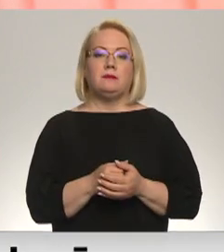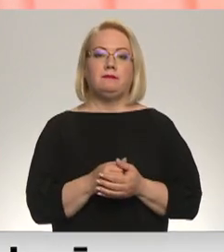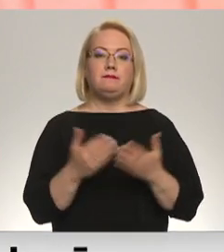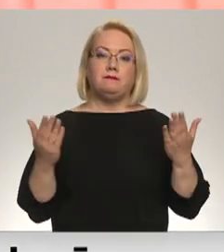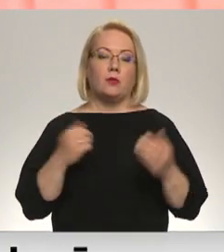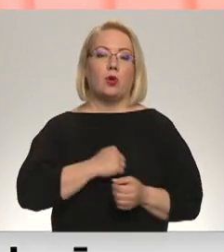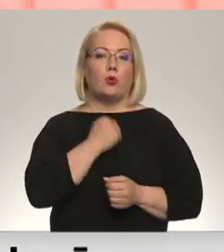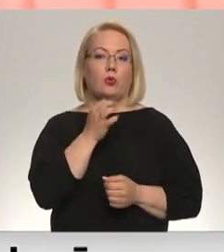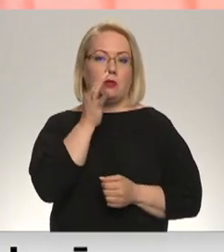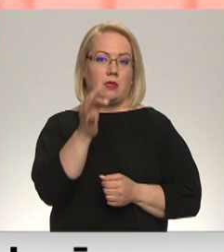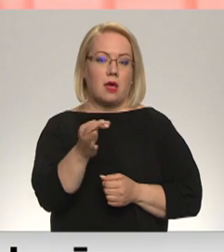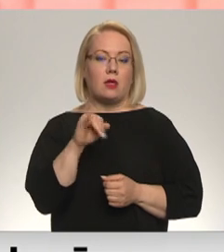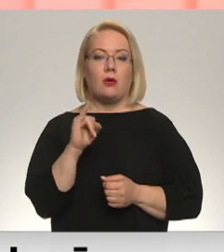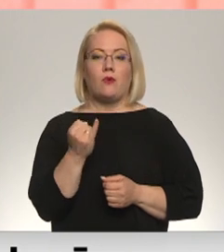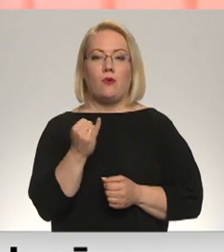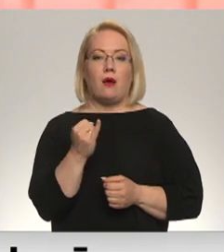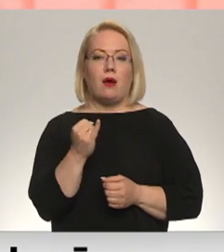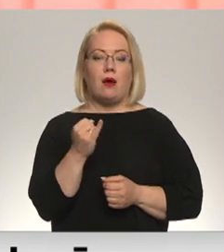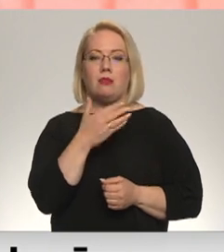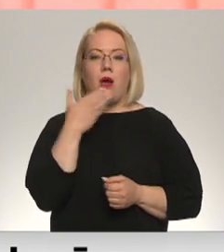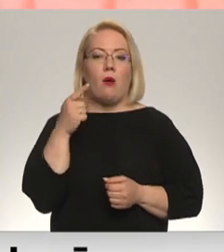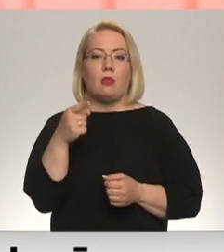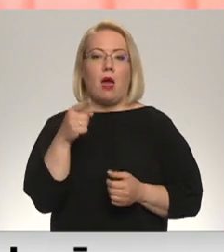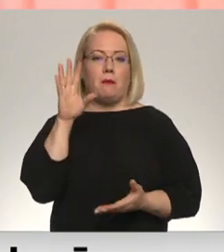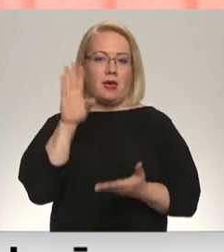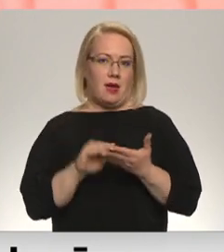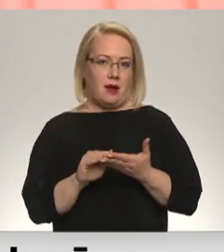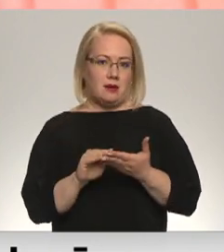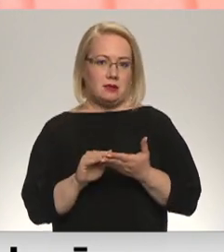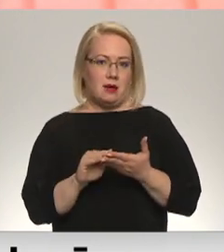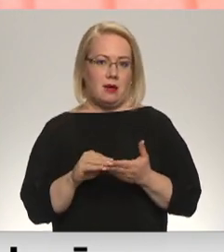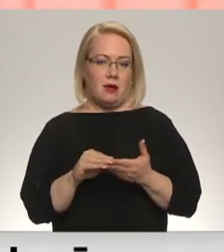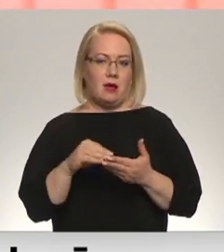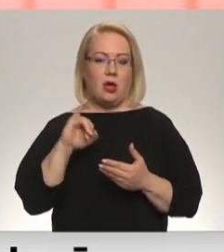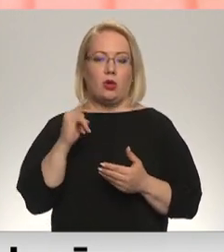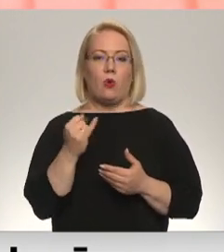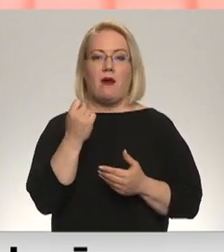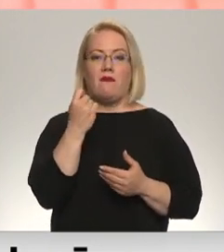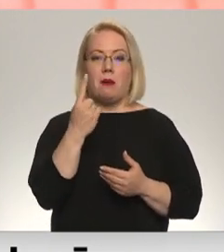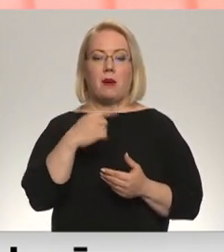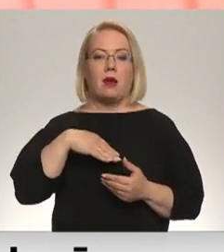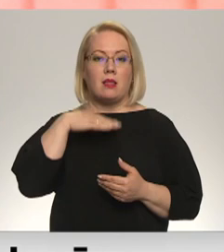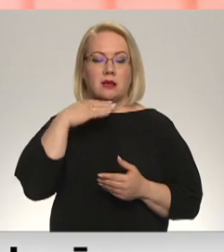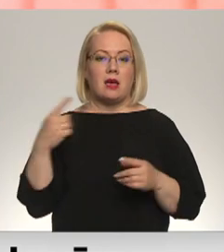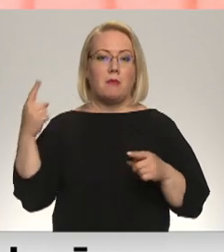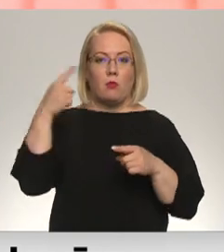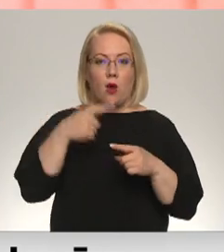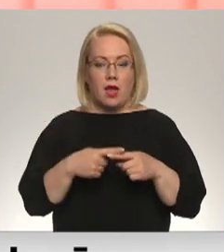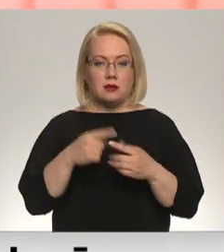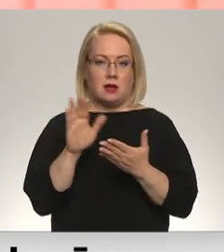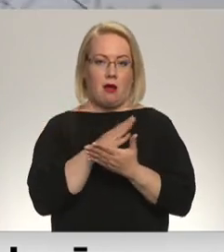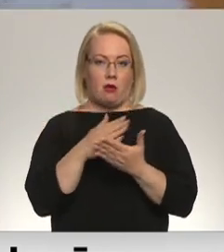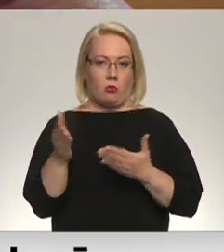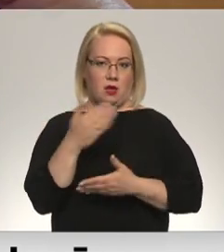Grūti spriest, jo viņiem nav arī tā pieredze, jo 11. klasē pirmo reizi vispār kārto